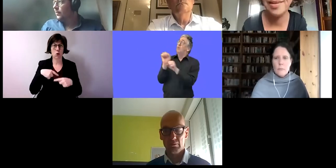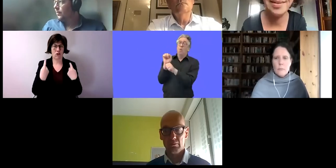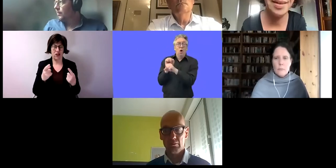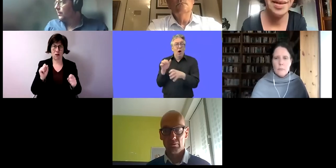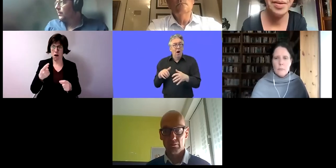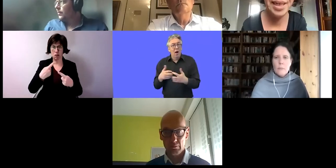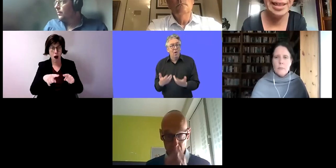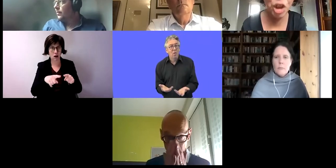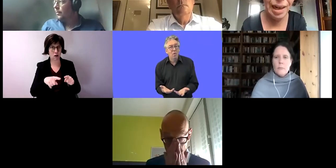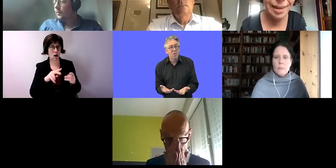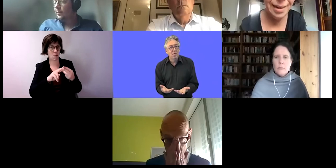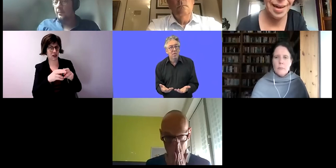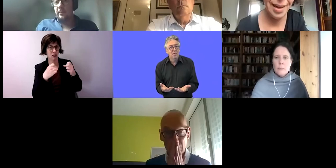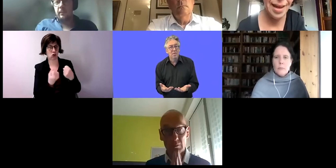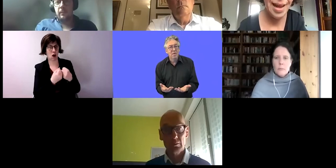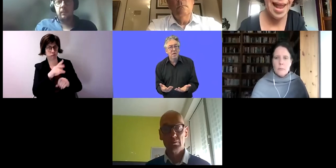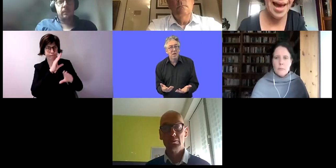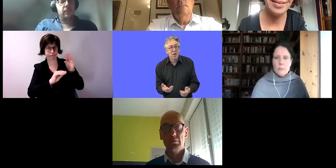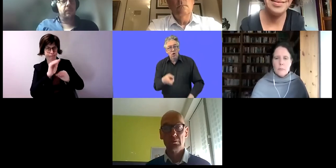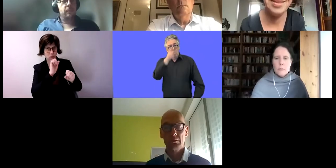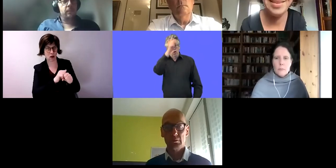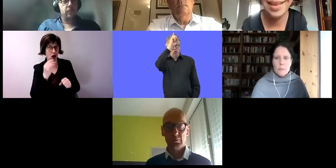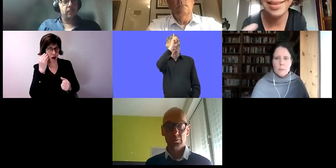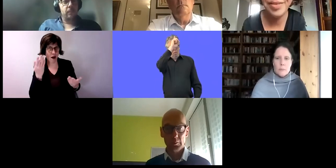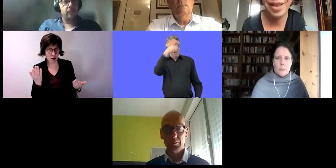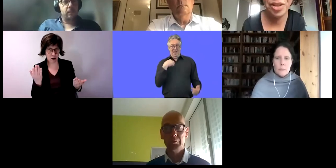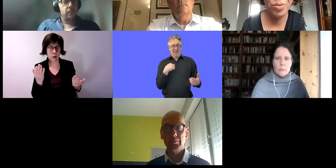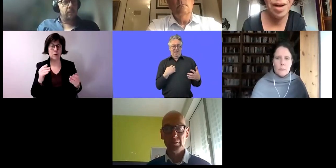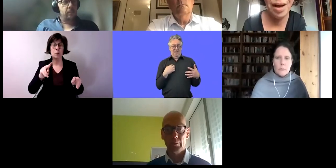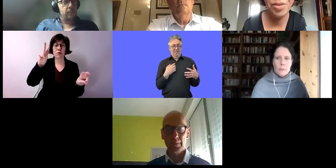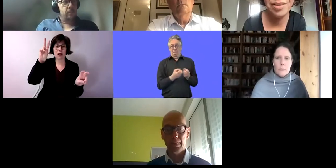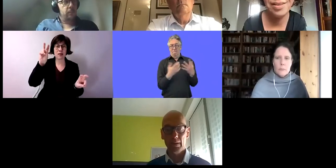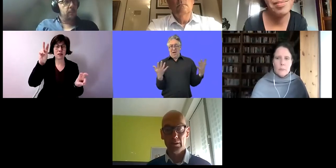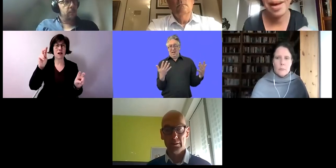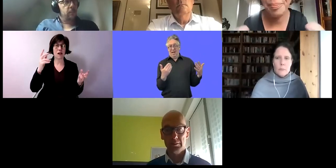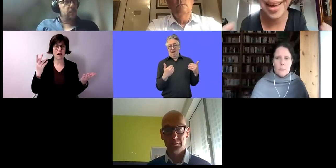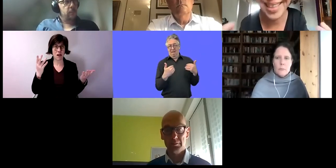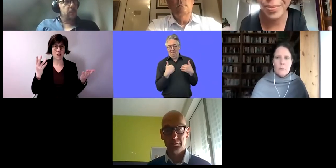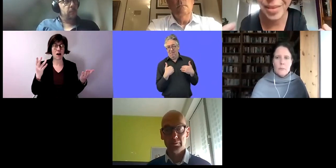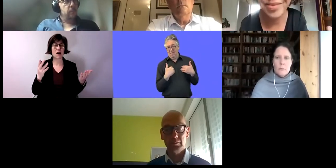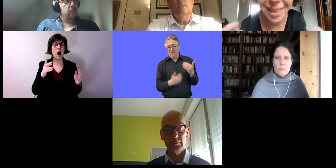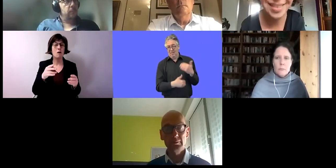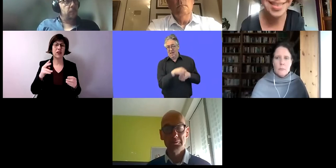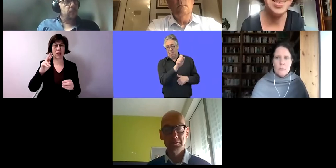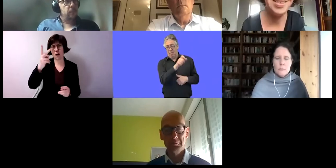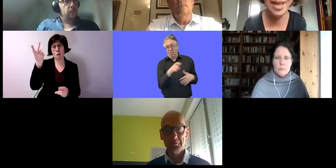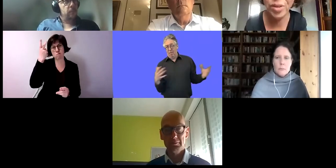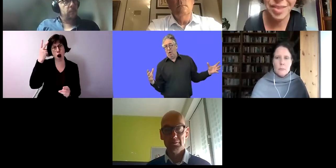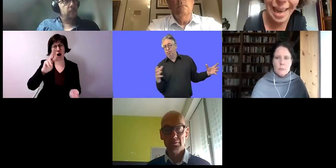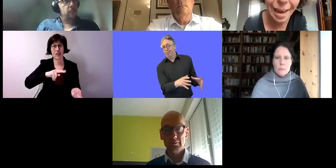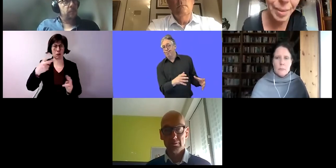auch von anderen Mitgliedstaaten lernen? Der Titel dieser Veranstaltung lautet Paradigmenwechsel